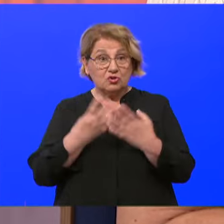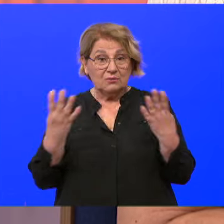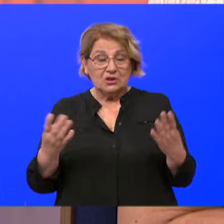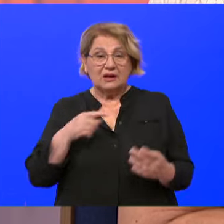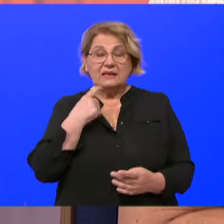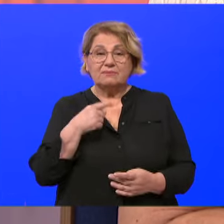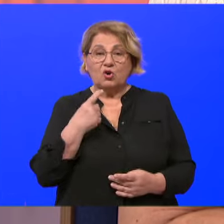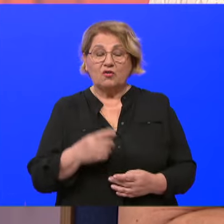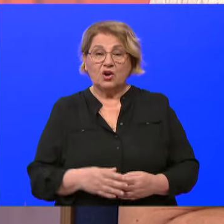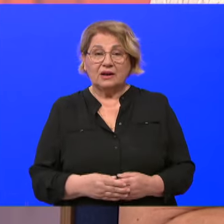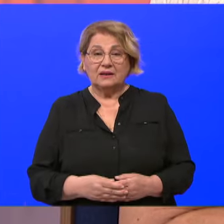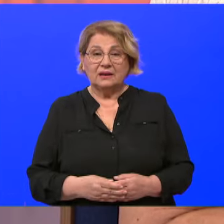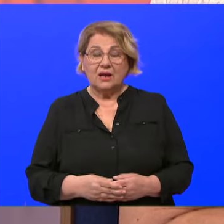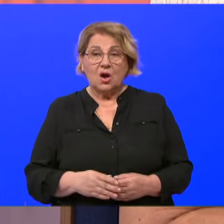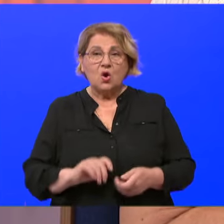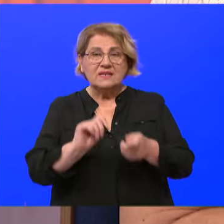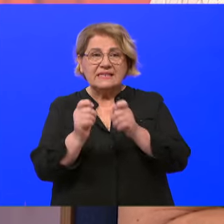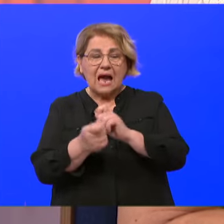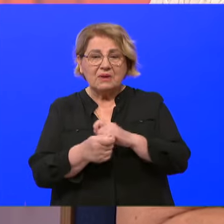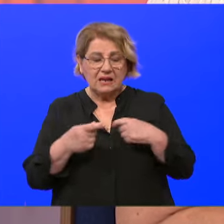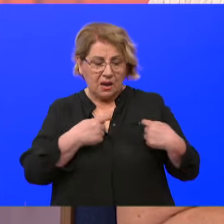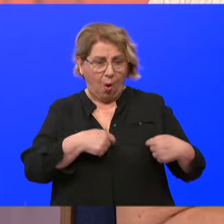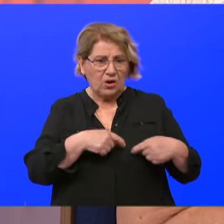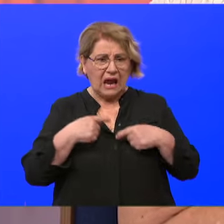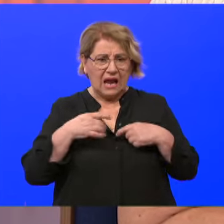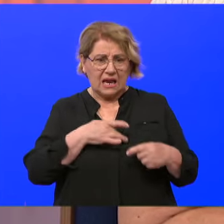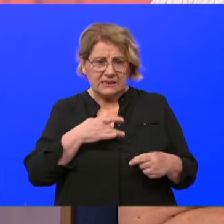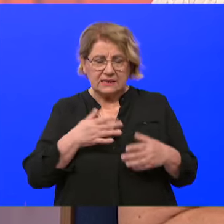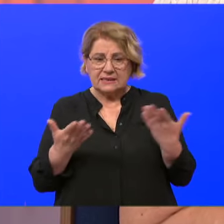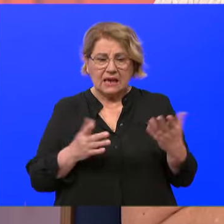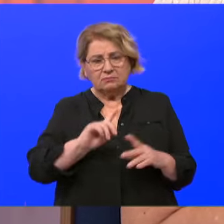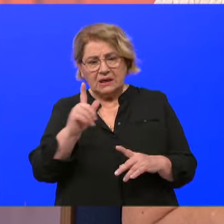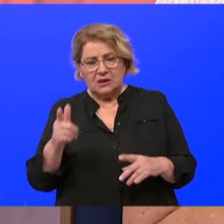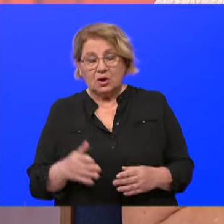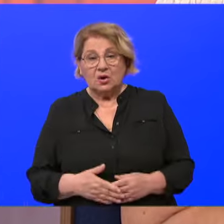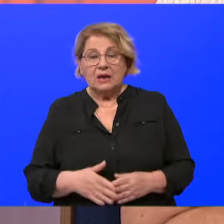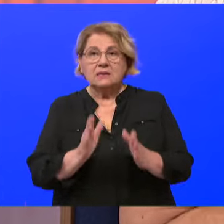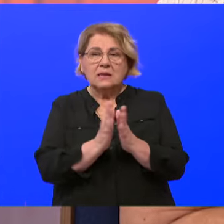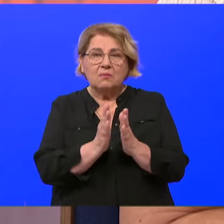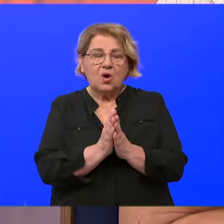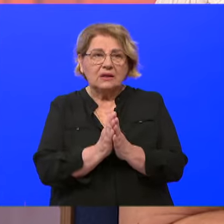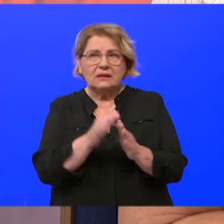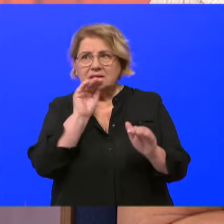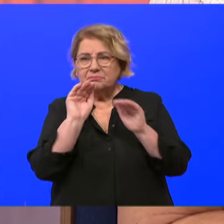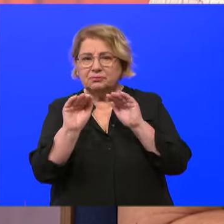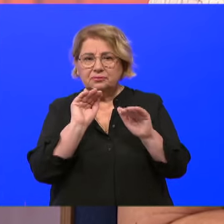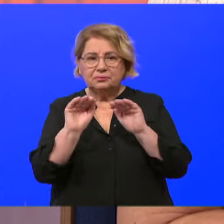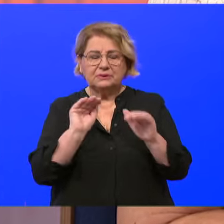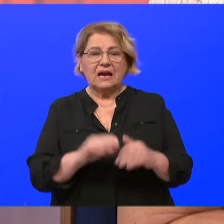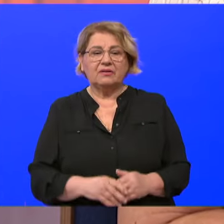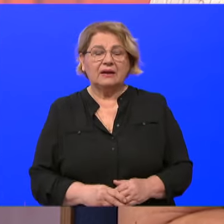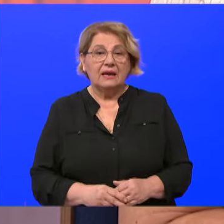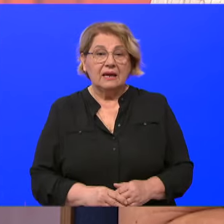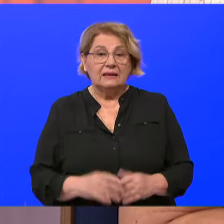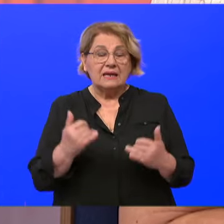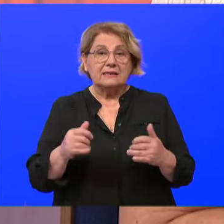govorili o transplantaciji organa. Zamolili ste nas gotovo u stotinu poruka da nam se